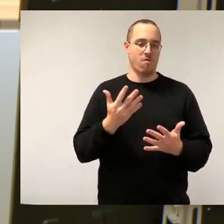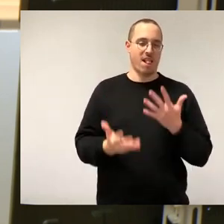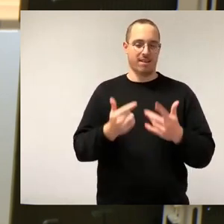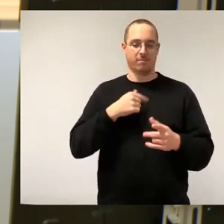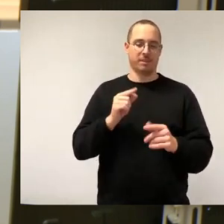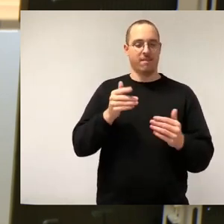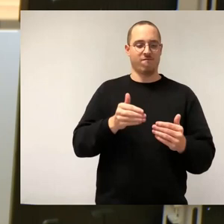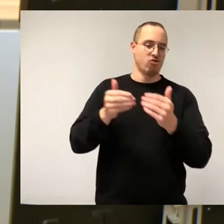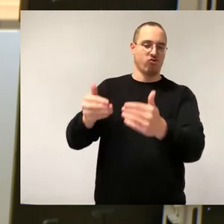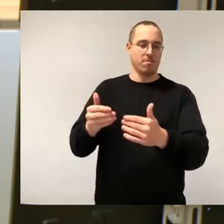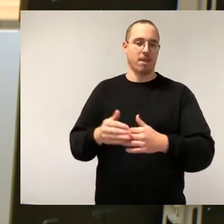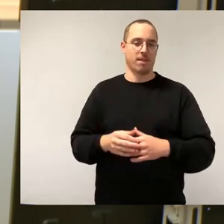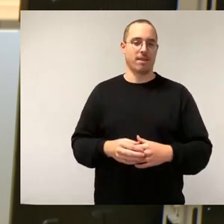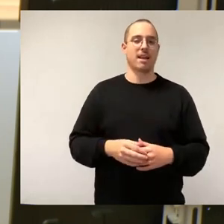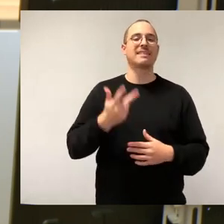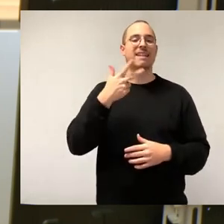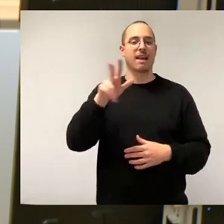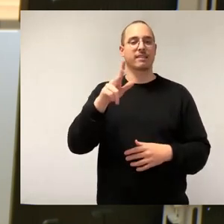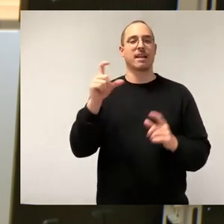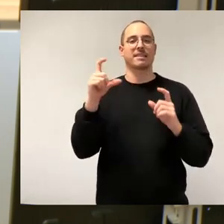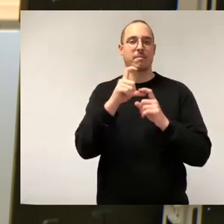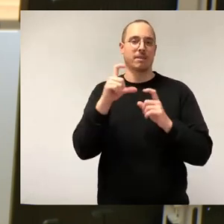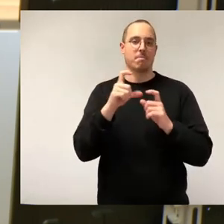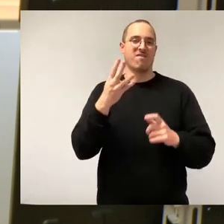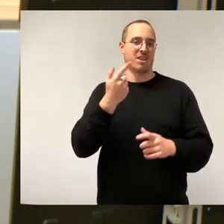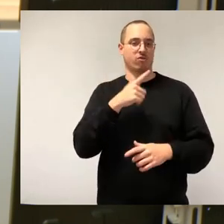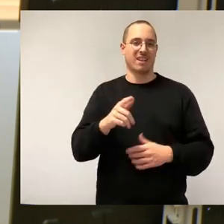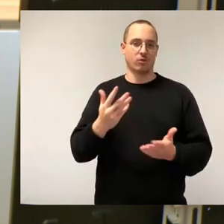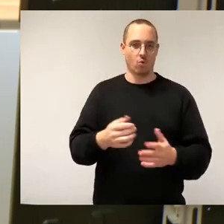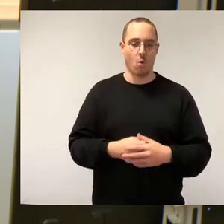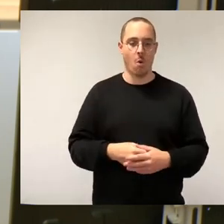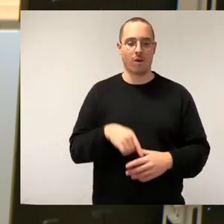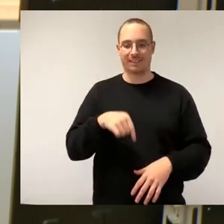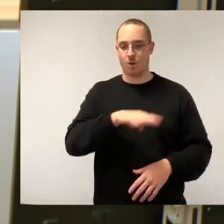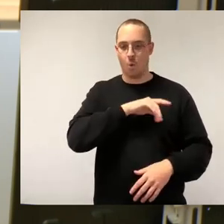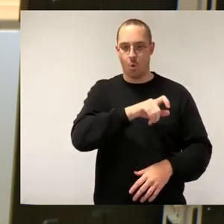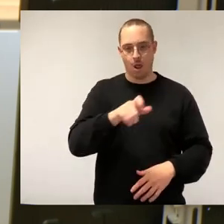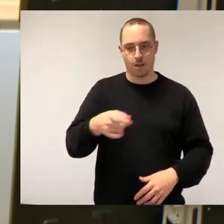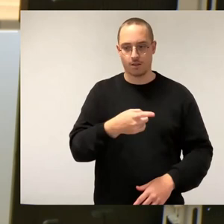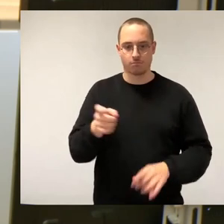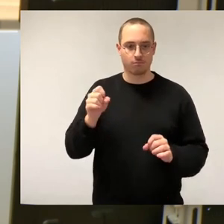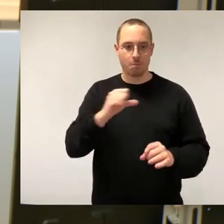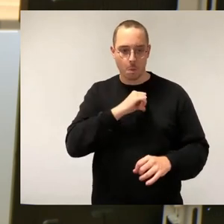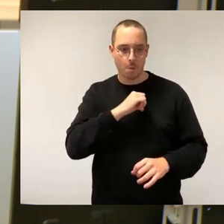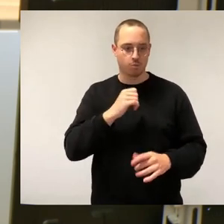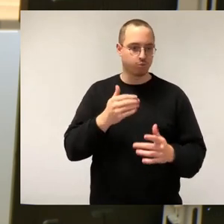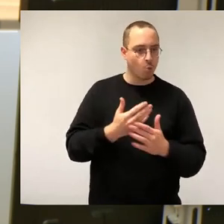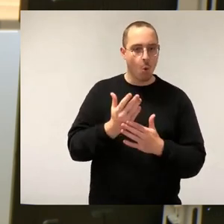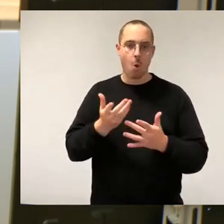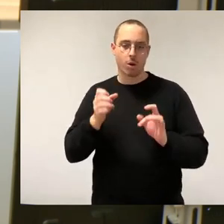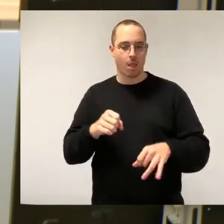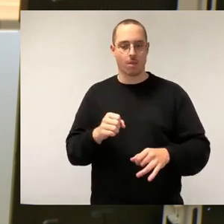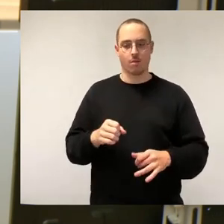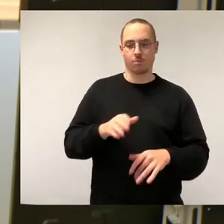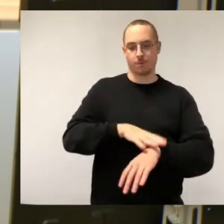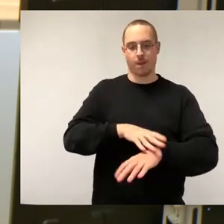als Einstieg vielleicht dann mitten für den neuen Stadtrat mal legen, dass auch die Kolleginnen und Kollegen, die dann neu sind, zu dem Thema abgeholt